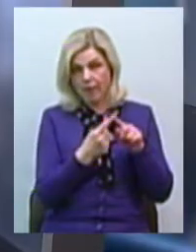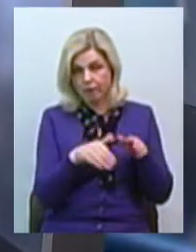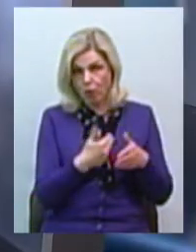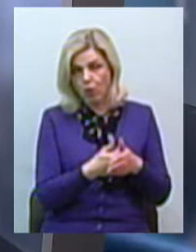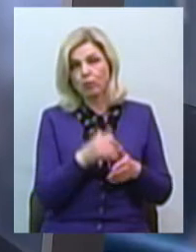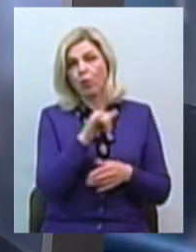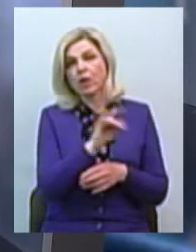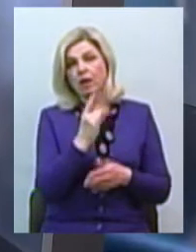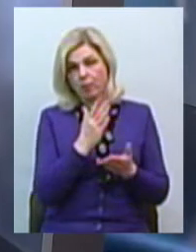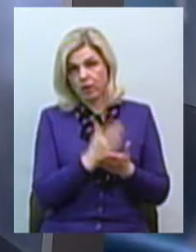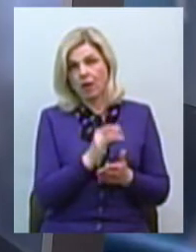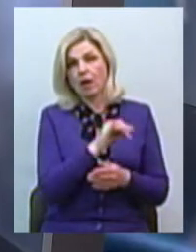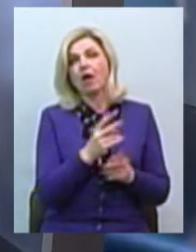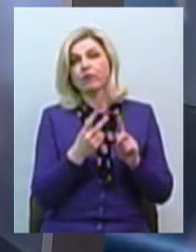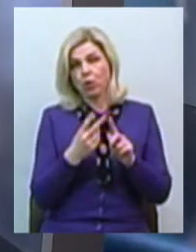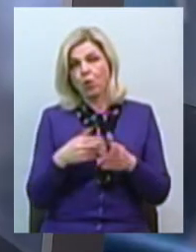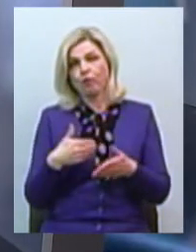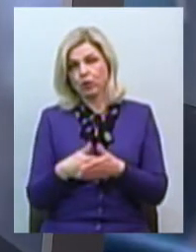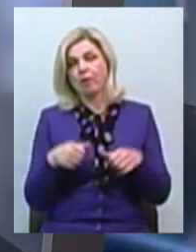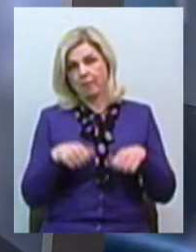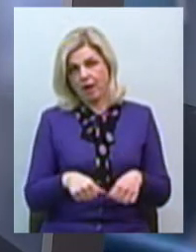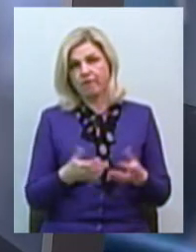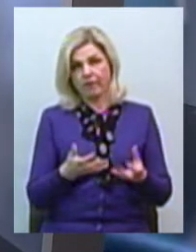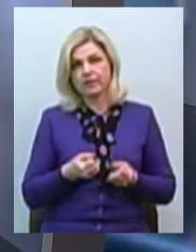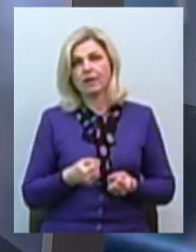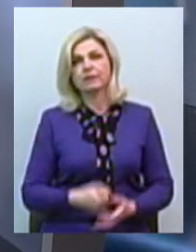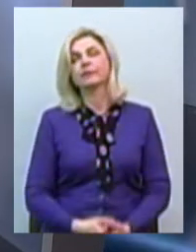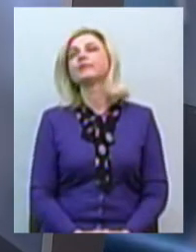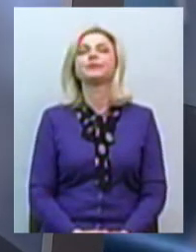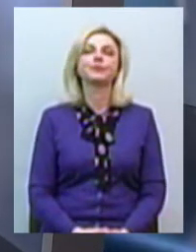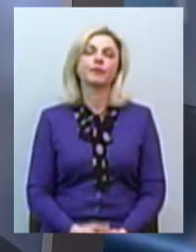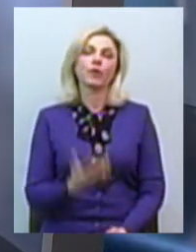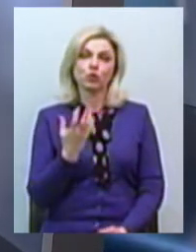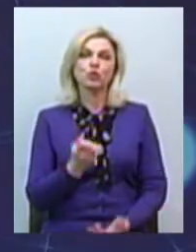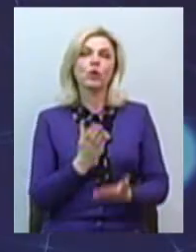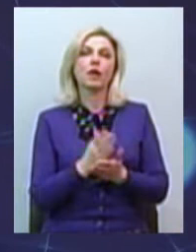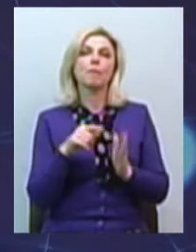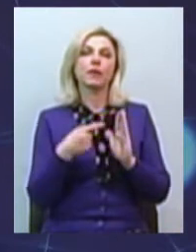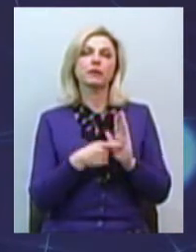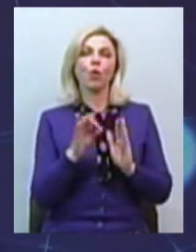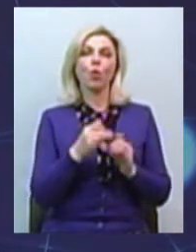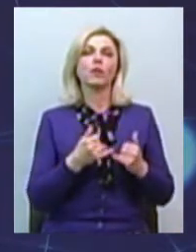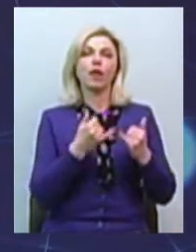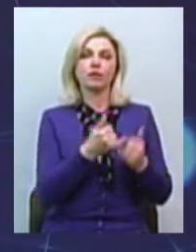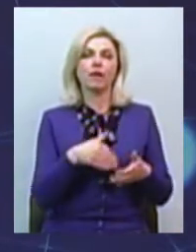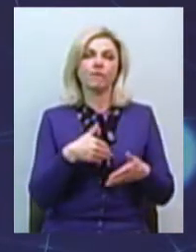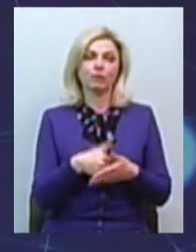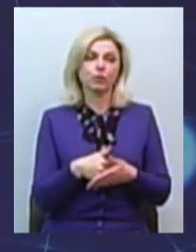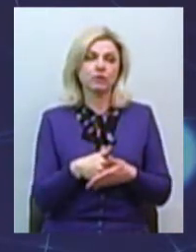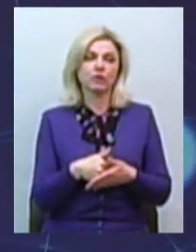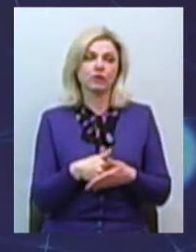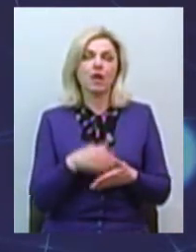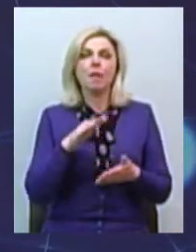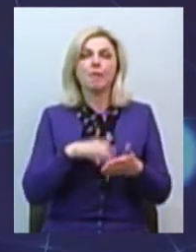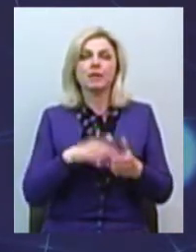є дитина, і вона цим правом скоро залишилася. Також є питання щодо надання відпустки без